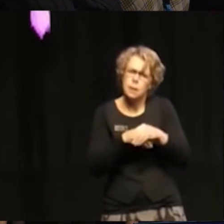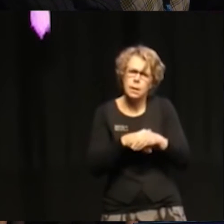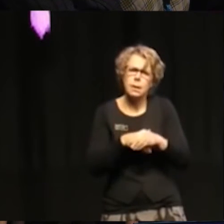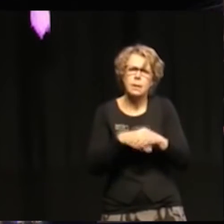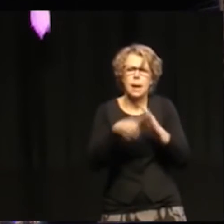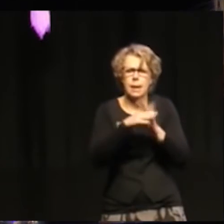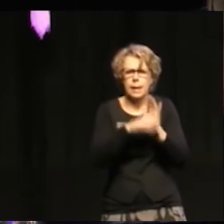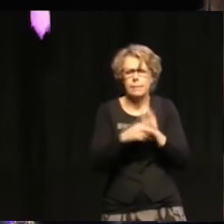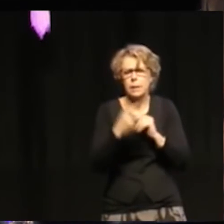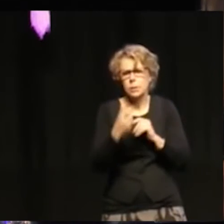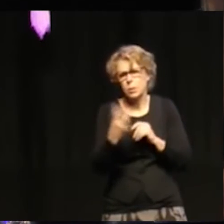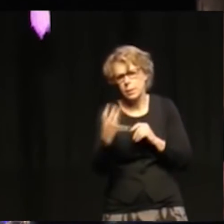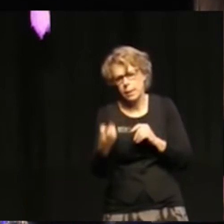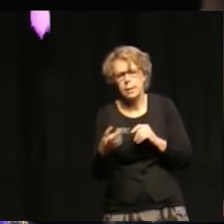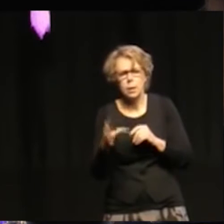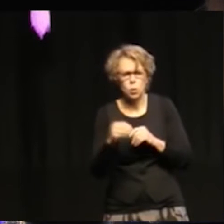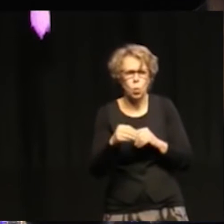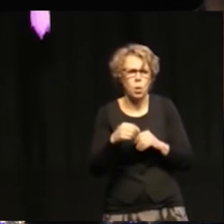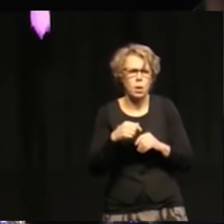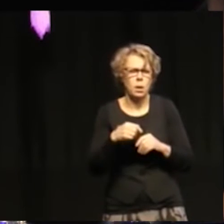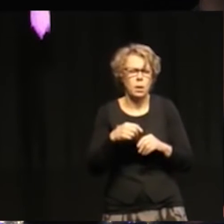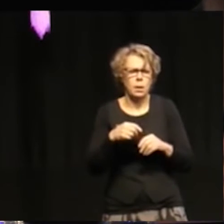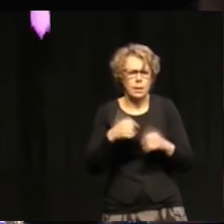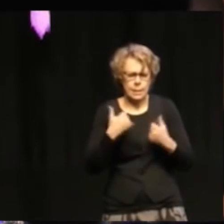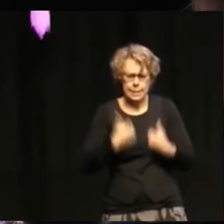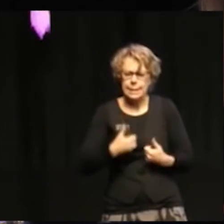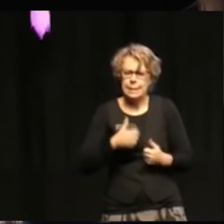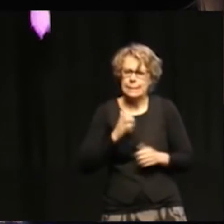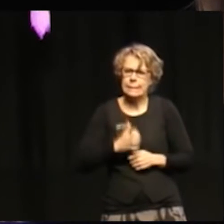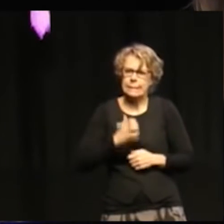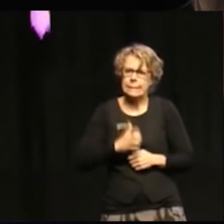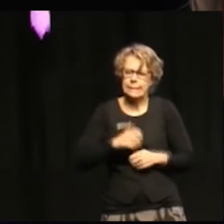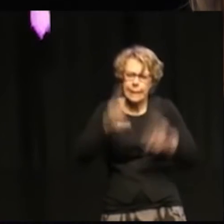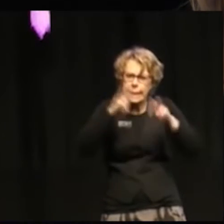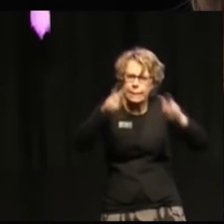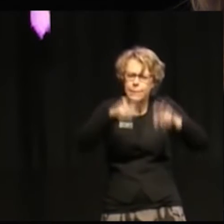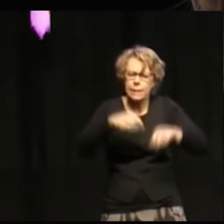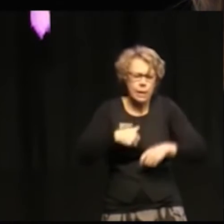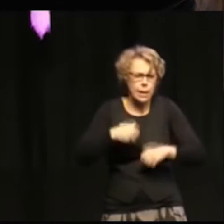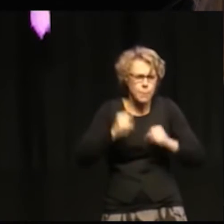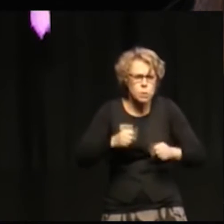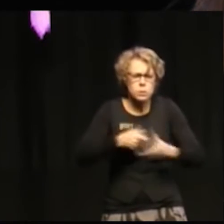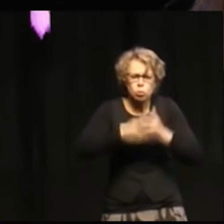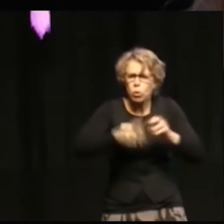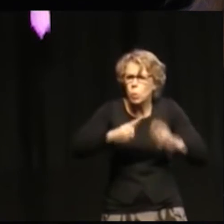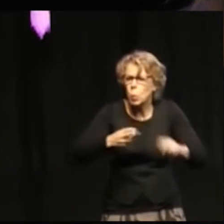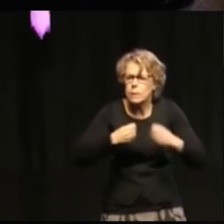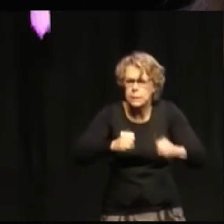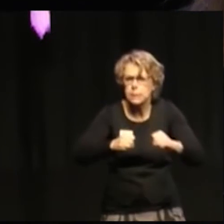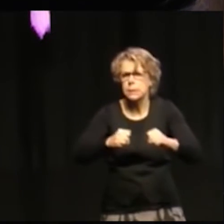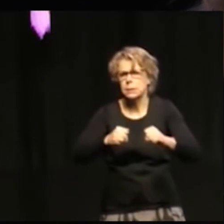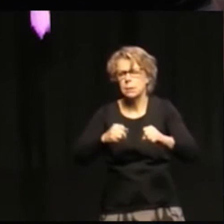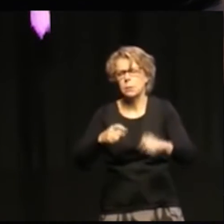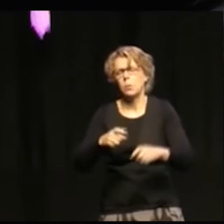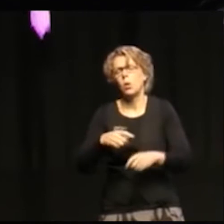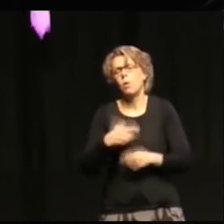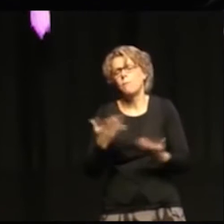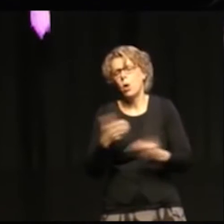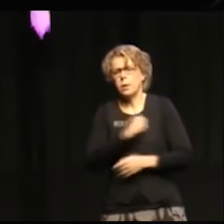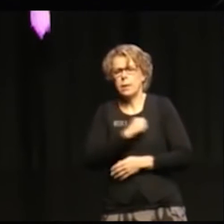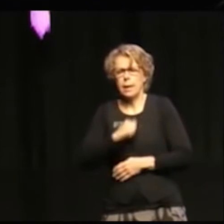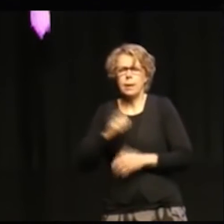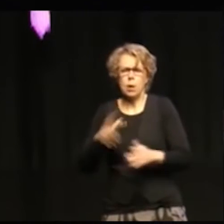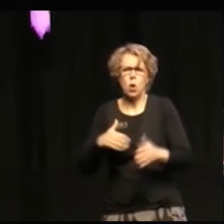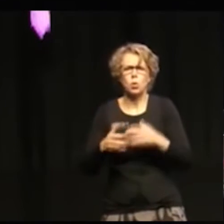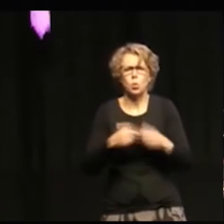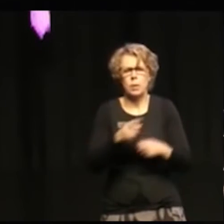är en stor iver över att nu måste vi sätta igång. det som regeringen har gjort är att man